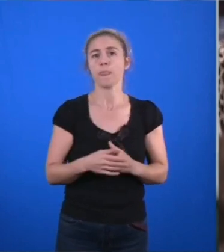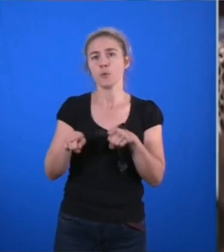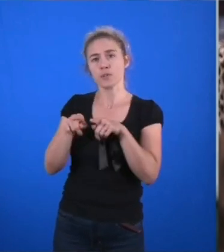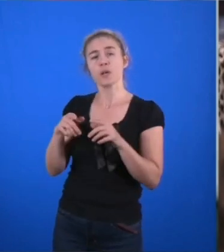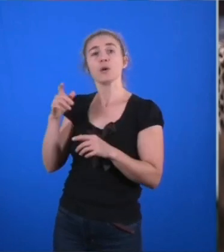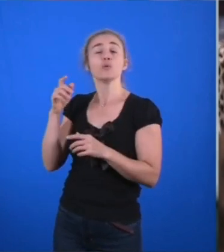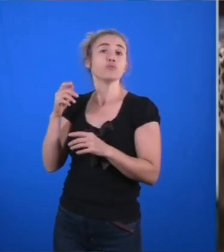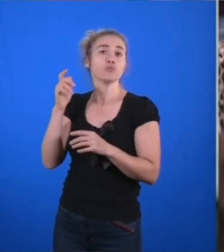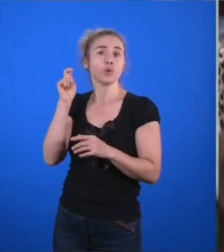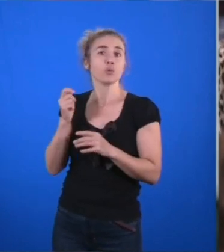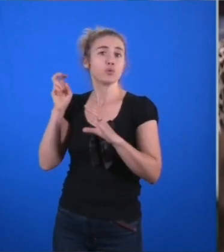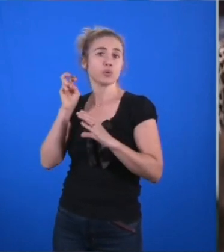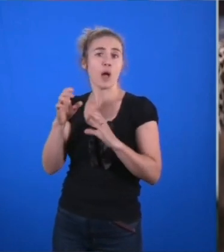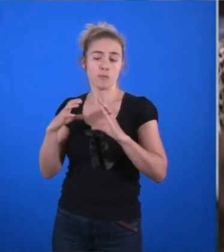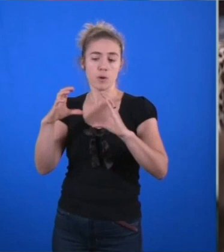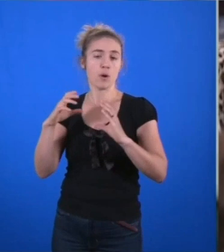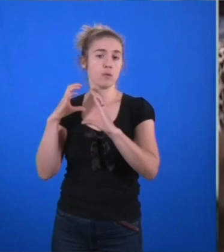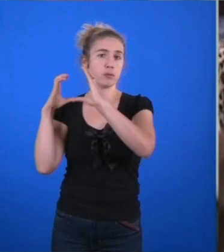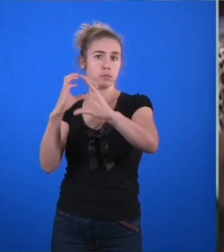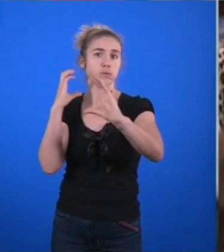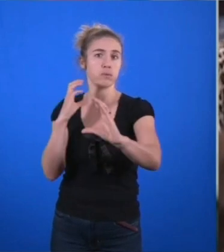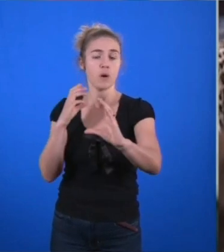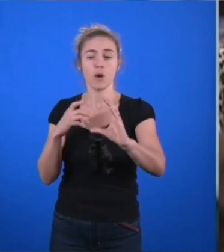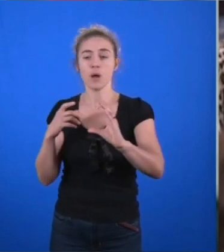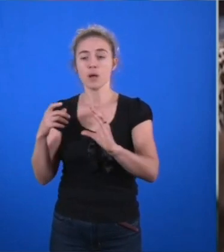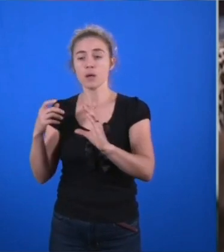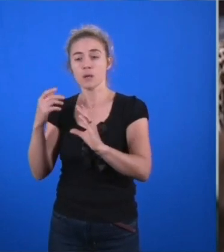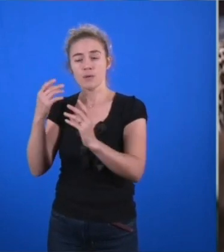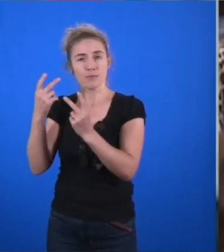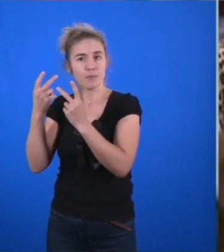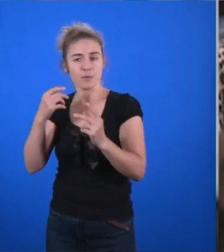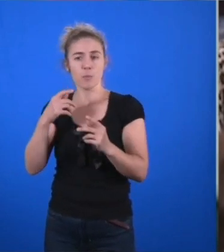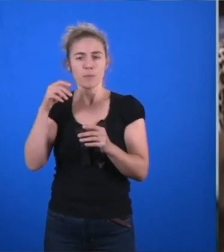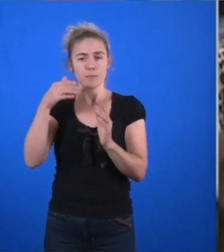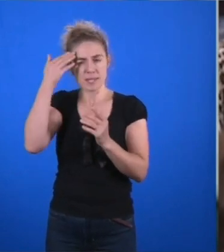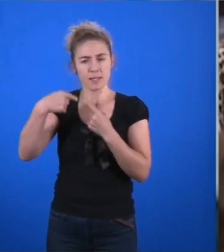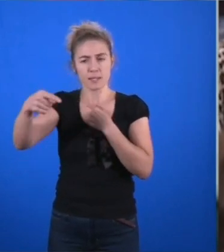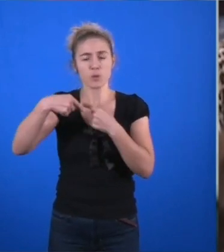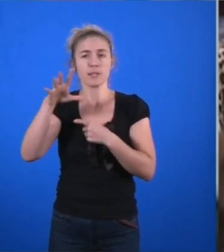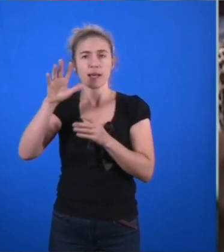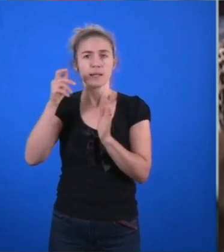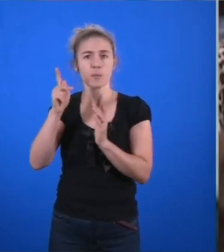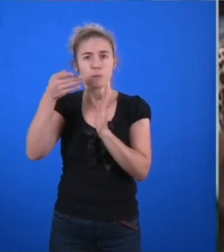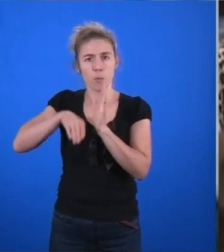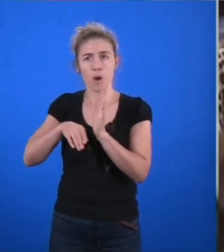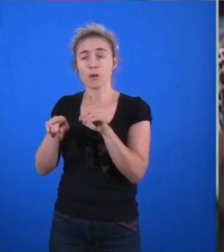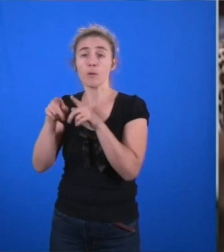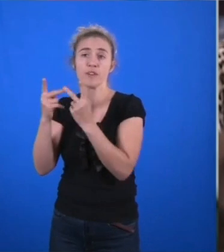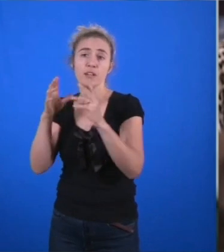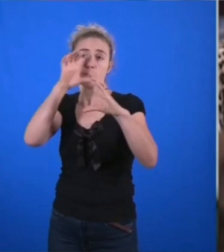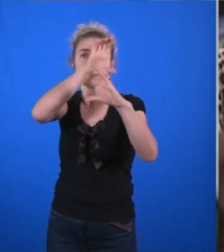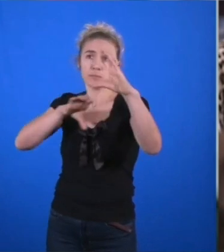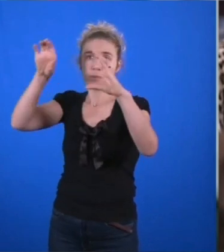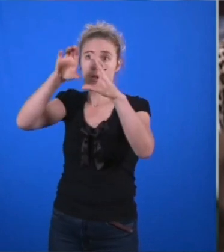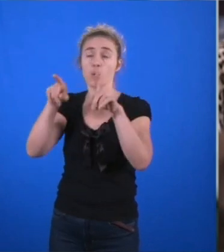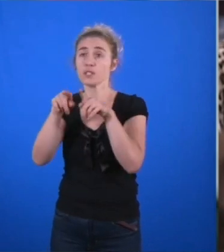fréquence à moins de 5 km pour les communes hors zone urbaine comme leur souhait d'ailleurs de voir la création de nouvelles